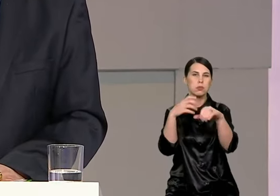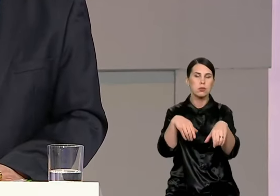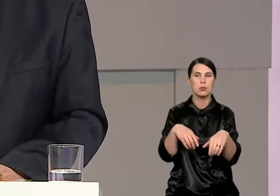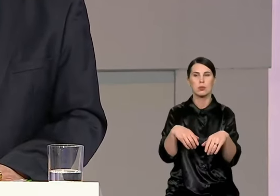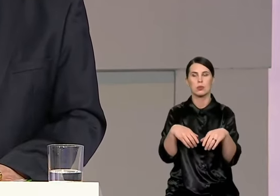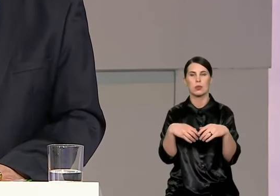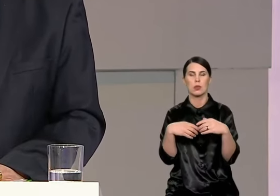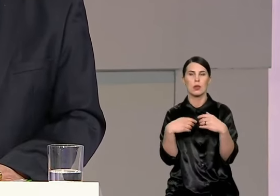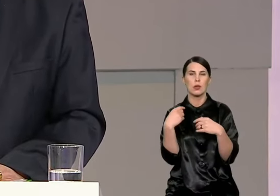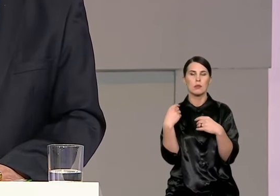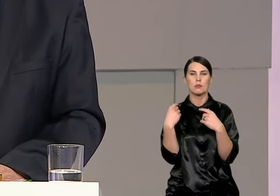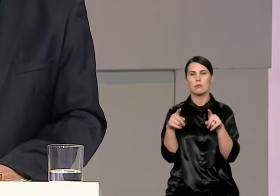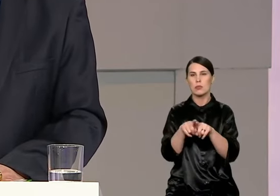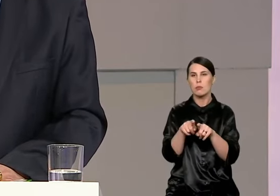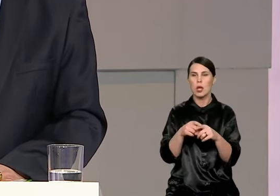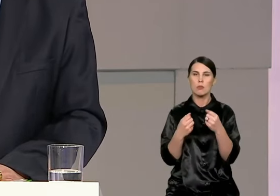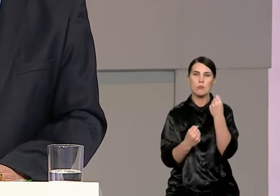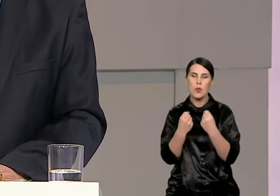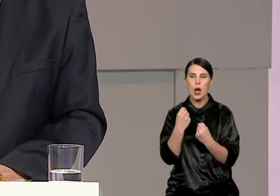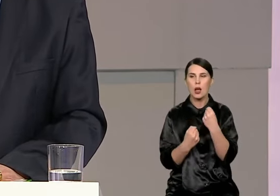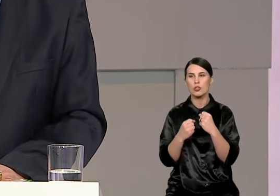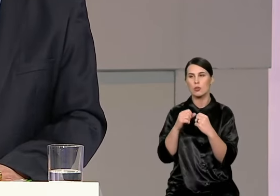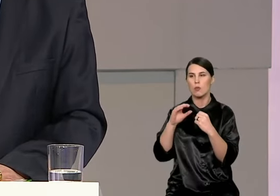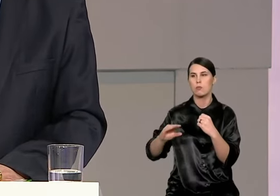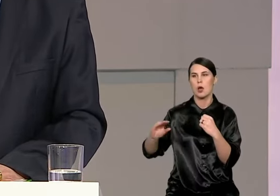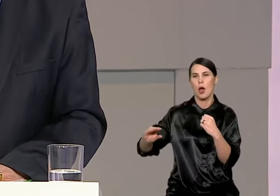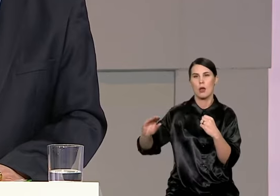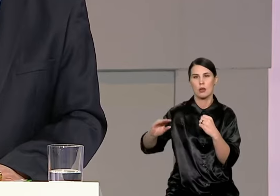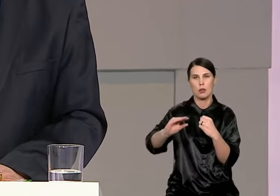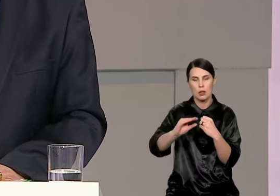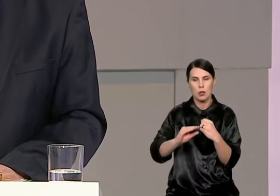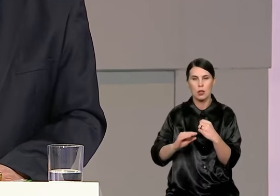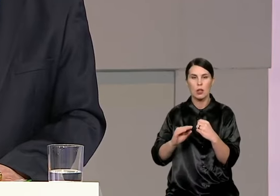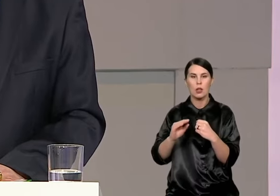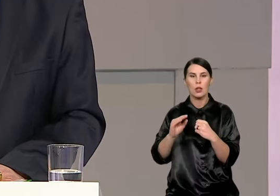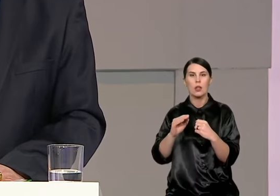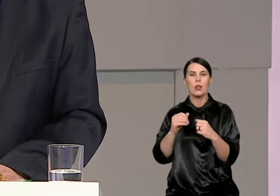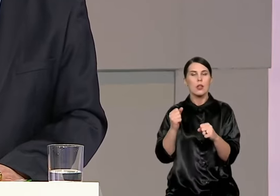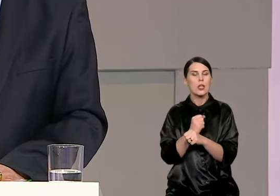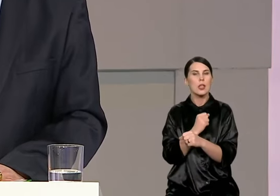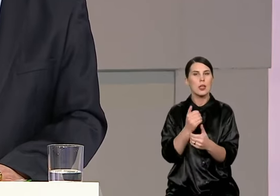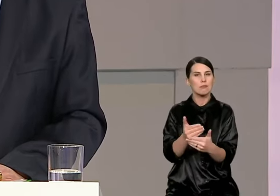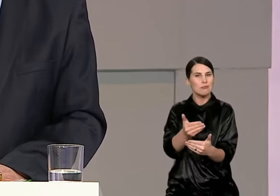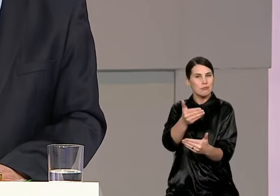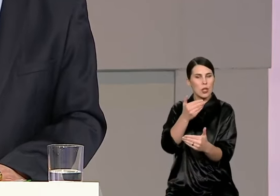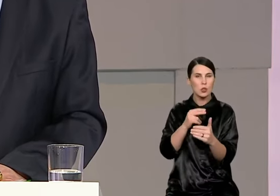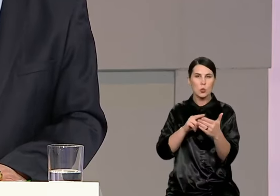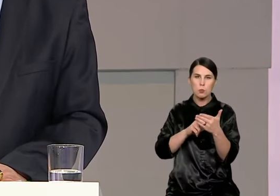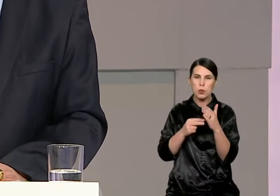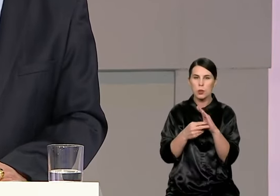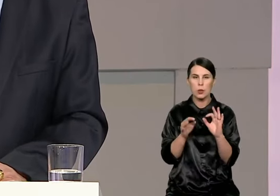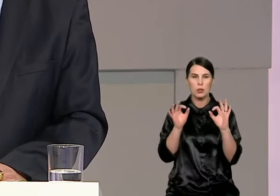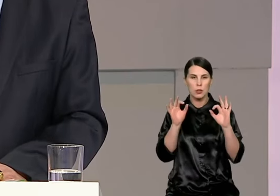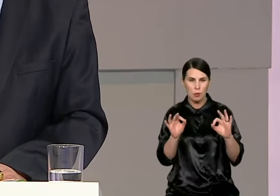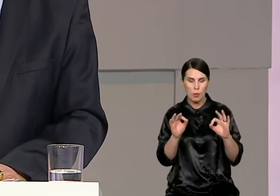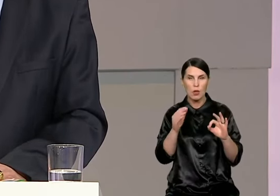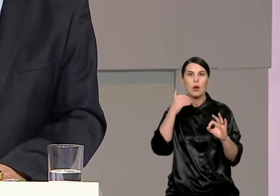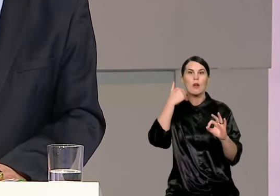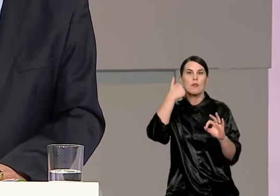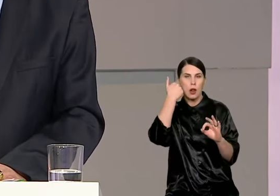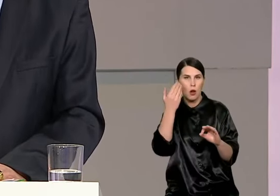suplanuota ir tik tada galima duot leidimą, reiškia, vystyti miestą. Mėsas turi būti